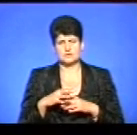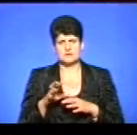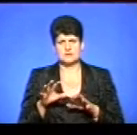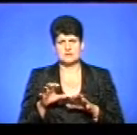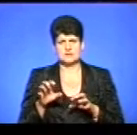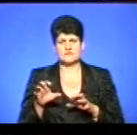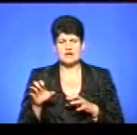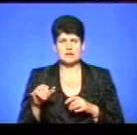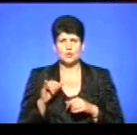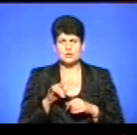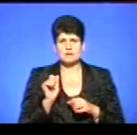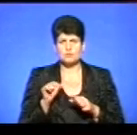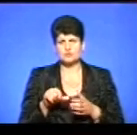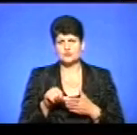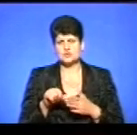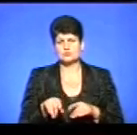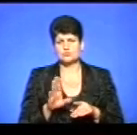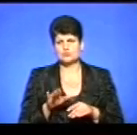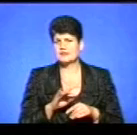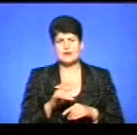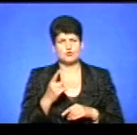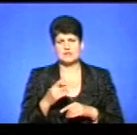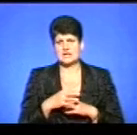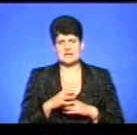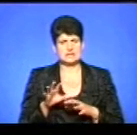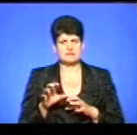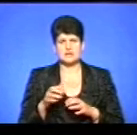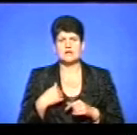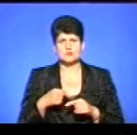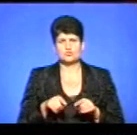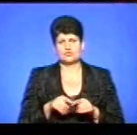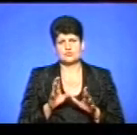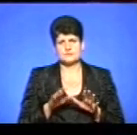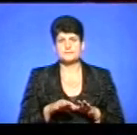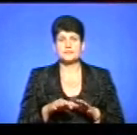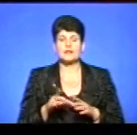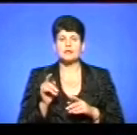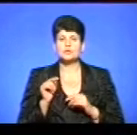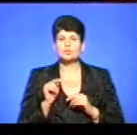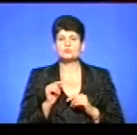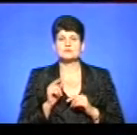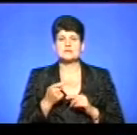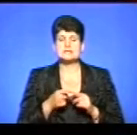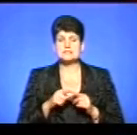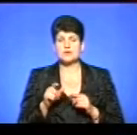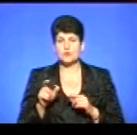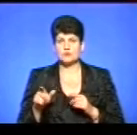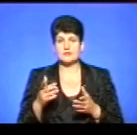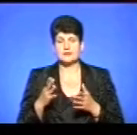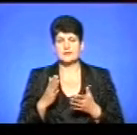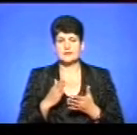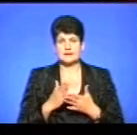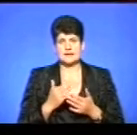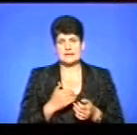квартирі може одночасно перебувати не одна тварина, я сама з того числа. І таким чином, ті люди, котрі стали